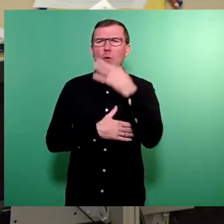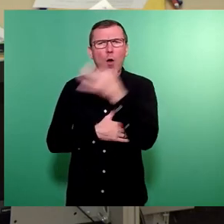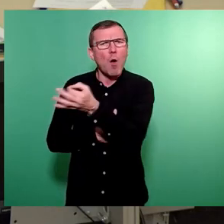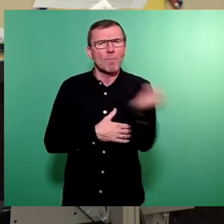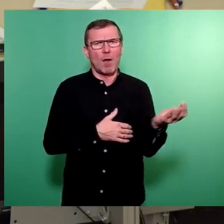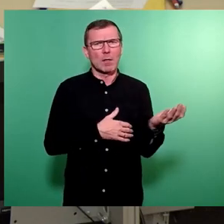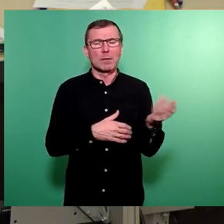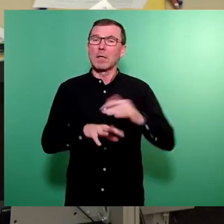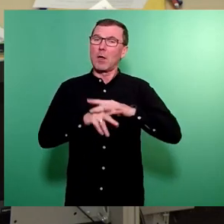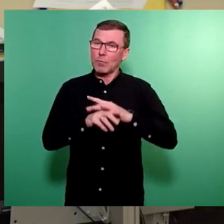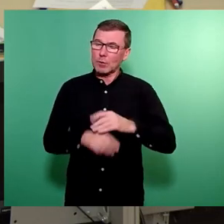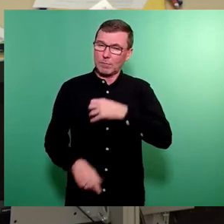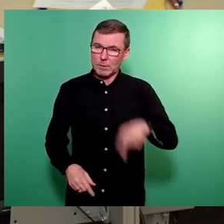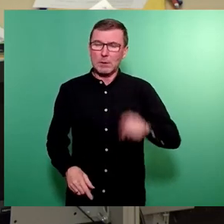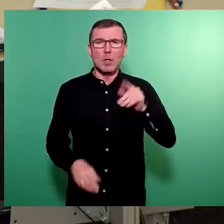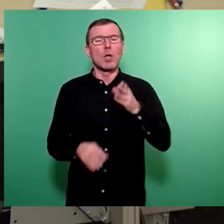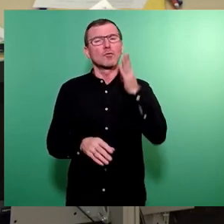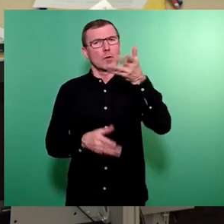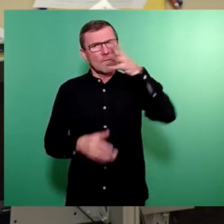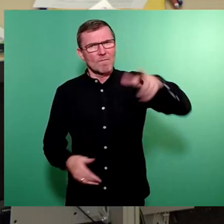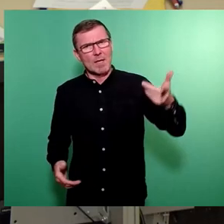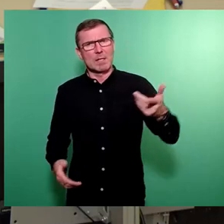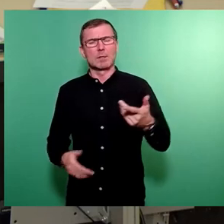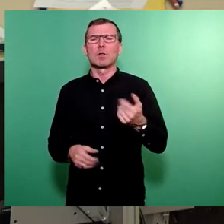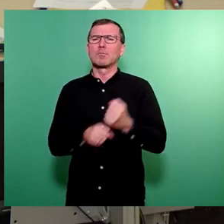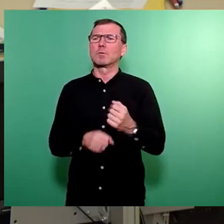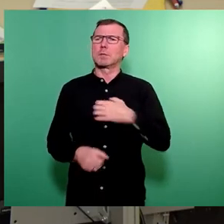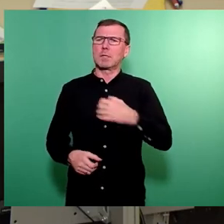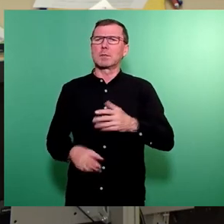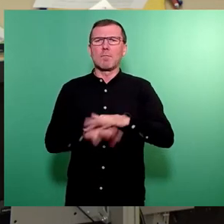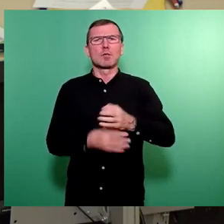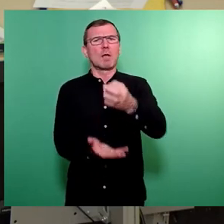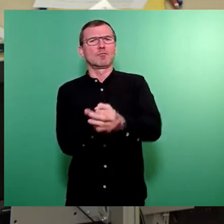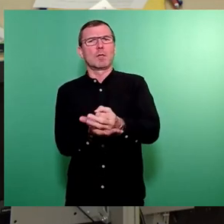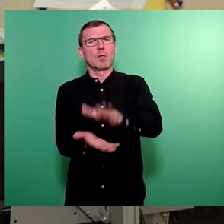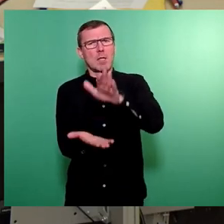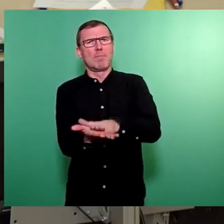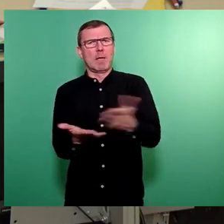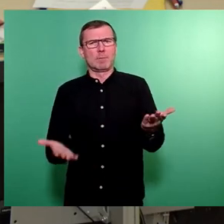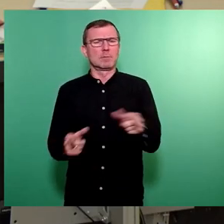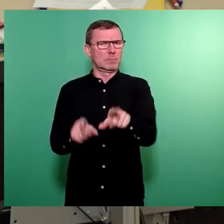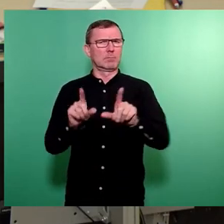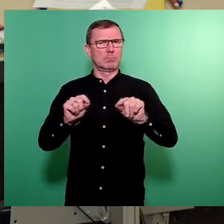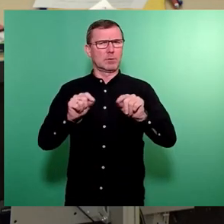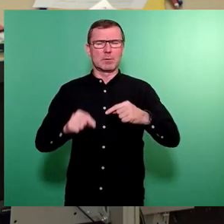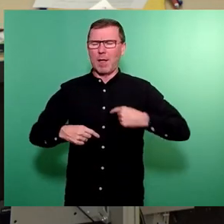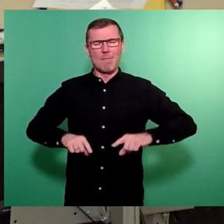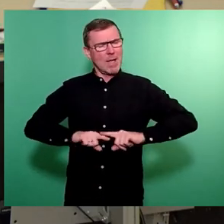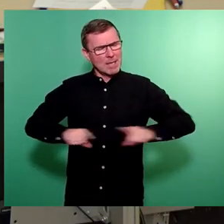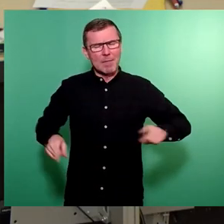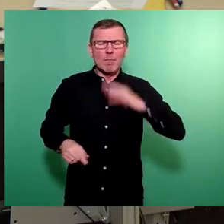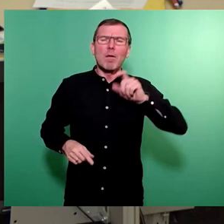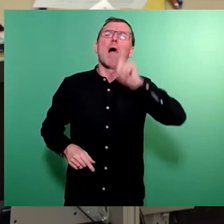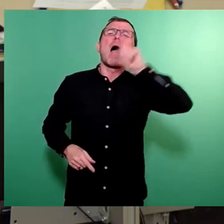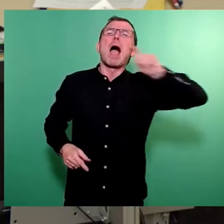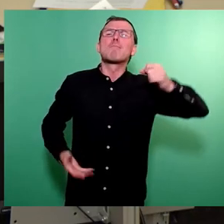soll in Dresden auch zukunftsfähig sein, zukunftsfähiger Wirtschaftsstandort. Das bedeutet, dass wir auf keinen Fall für Millionen die